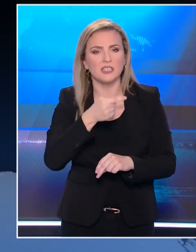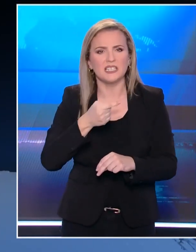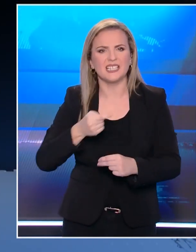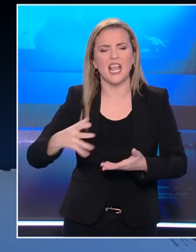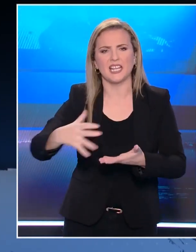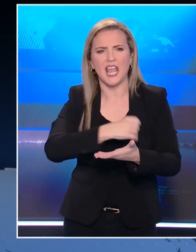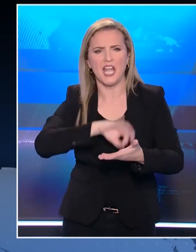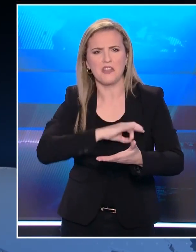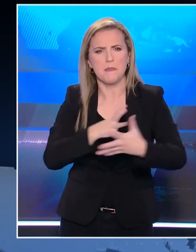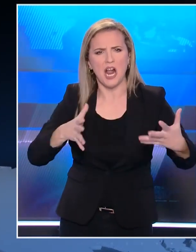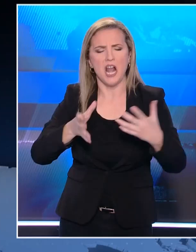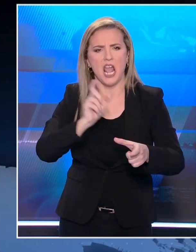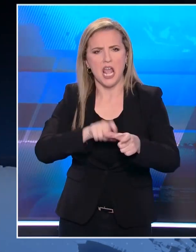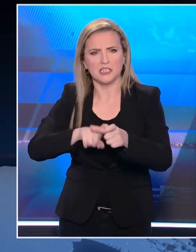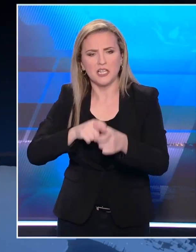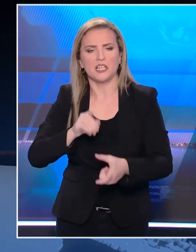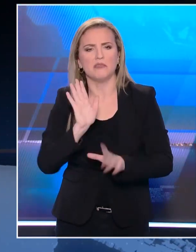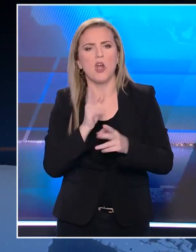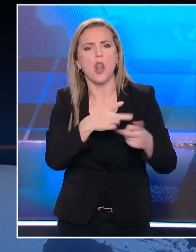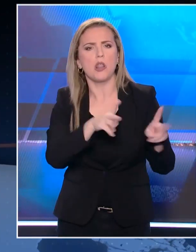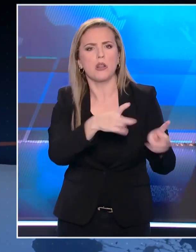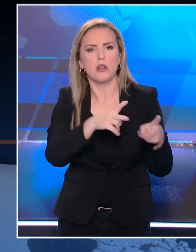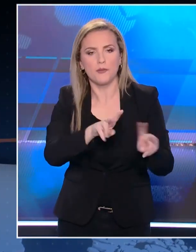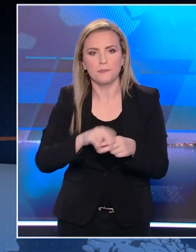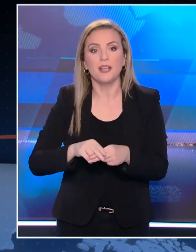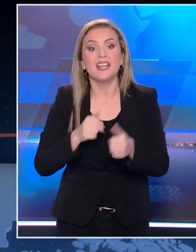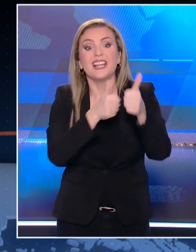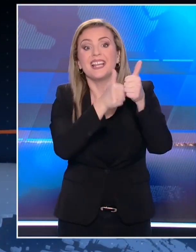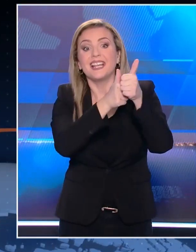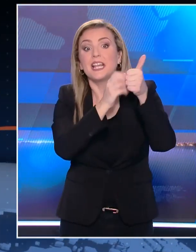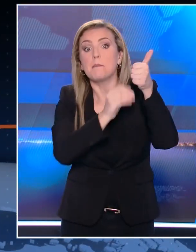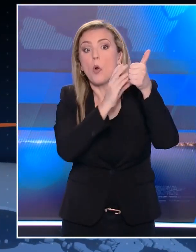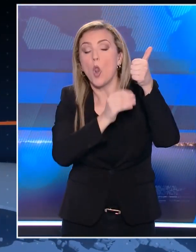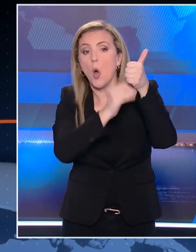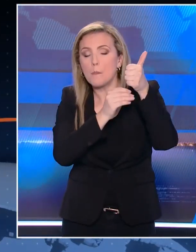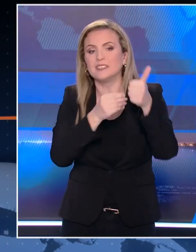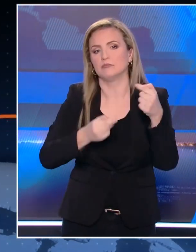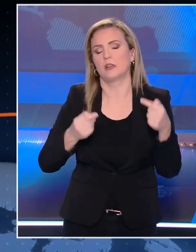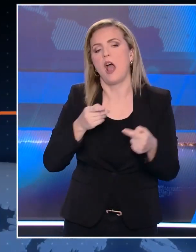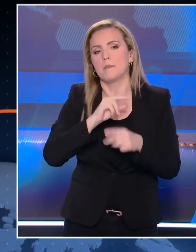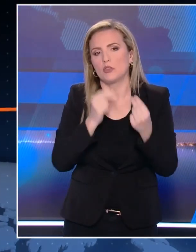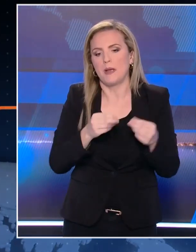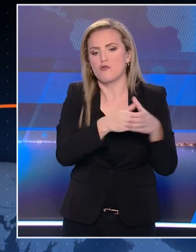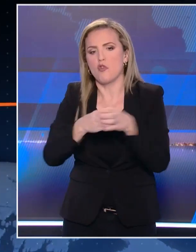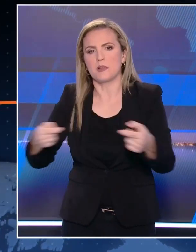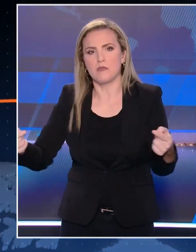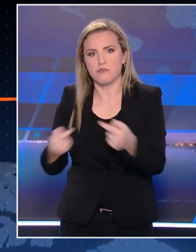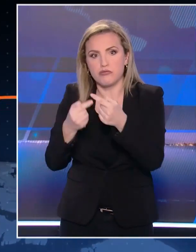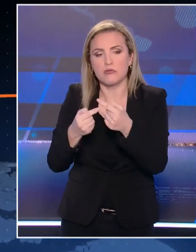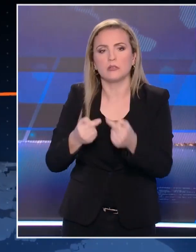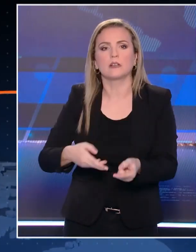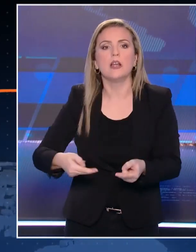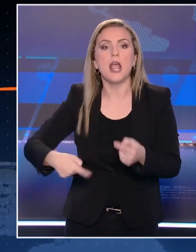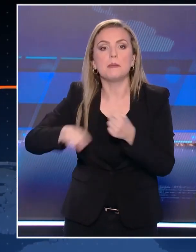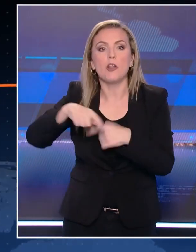ασχροκέρδειας. Στην πρώτη γραμμή της σύγκρουσης παραμένει το θέμα των υποκλοπών μετά και την νέα επιστολή ράμου στη Βουλή, ενώ πολιτικούς κρατασμούς